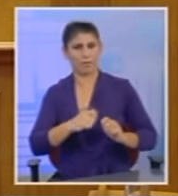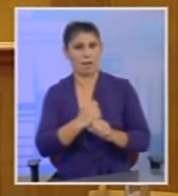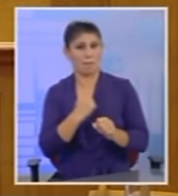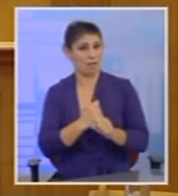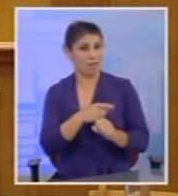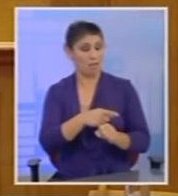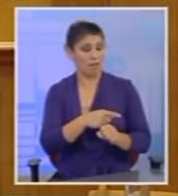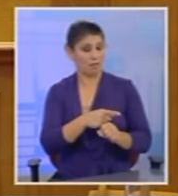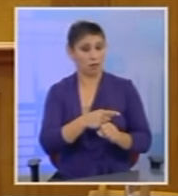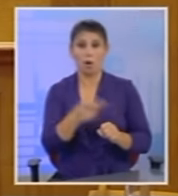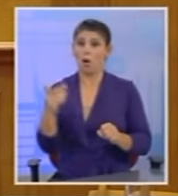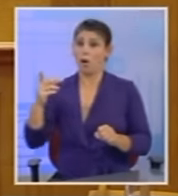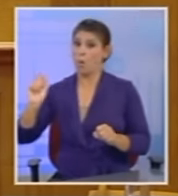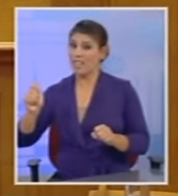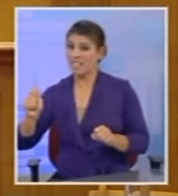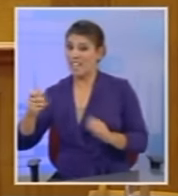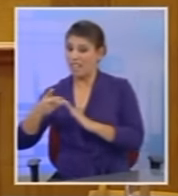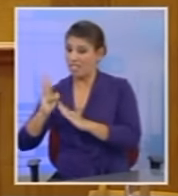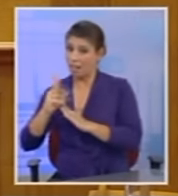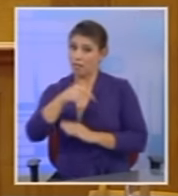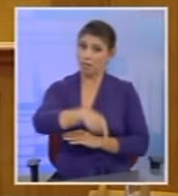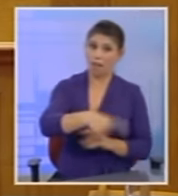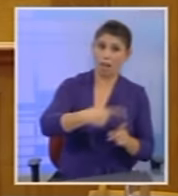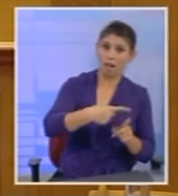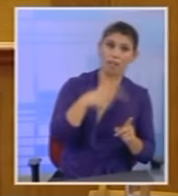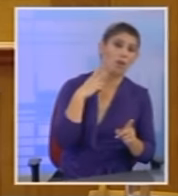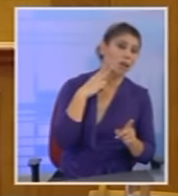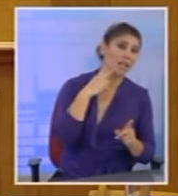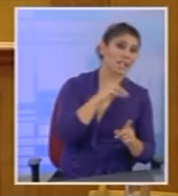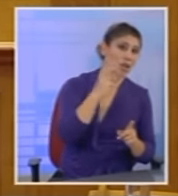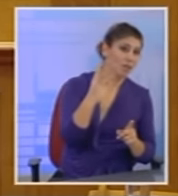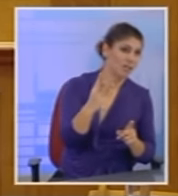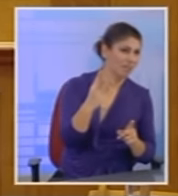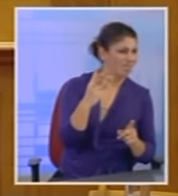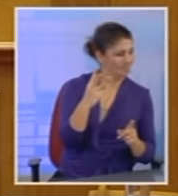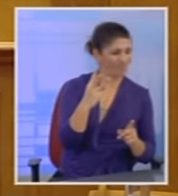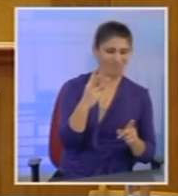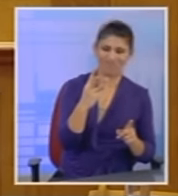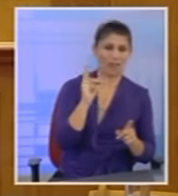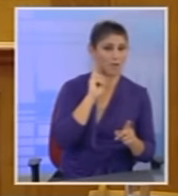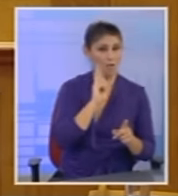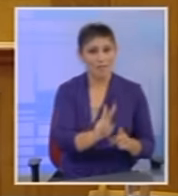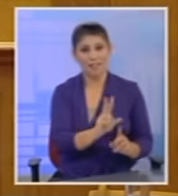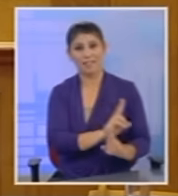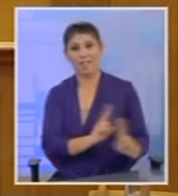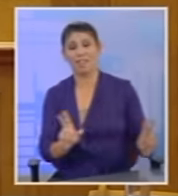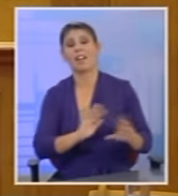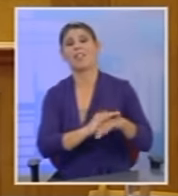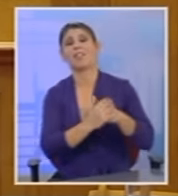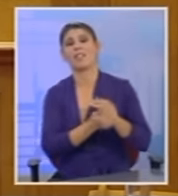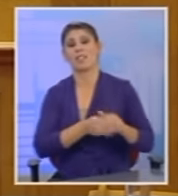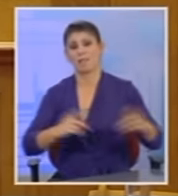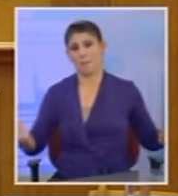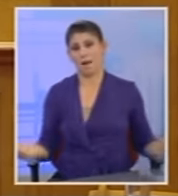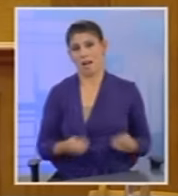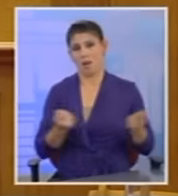Αθέμητος ανταγωνισμός εις βάρος κάθε τι ελληνικού. Αυτό δείχνει ότι δεν σας ενδιαφέρει δυόλου, ούτε η πρωτογενής παραγωγή